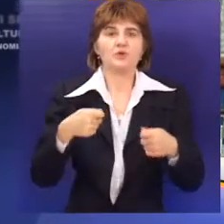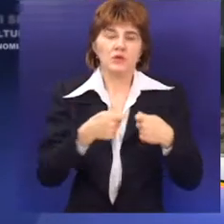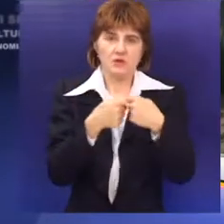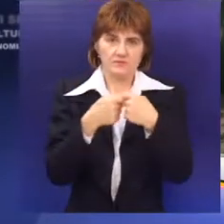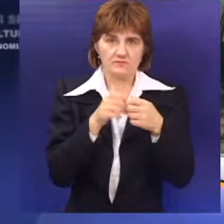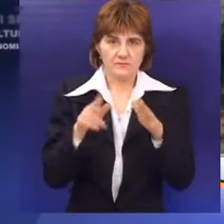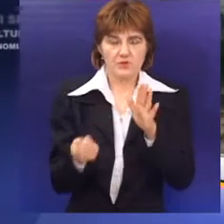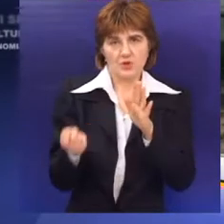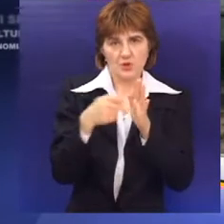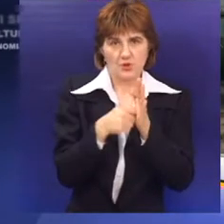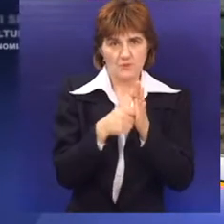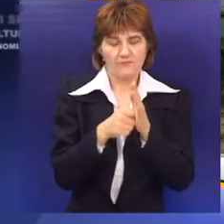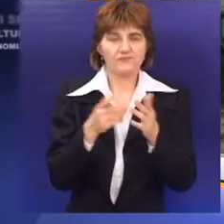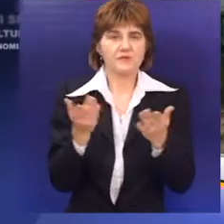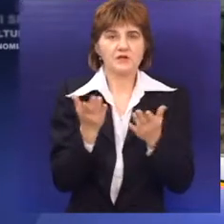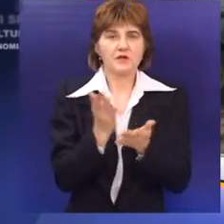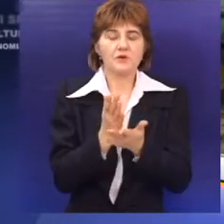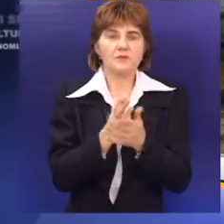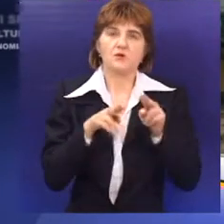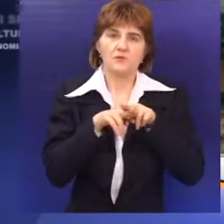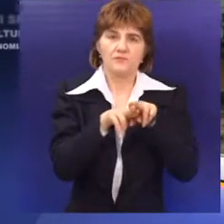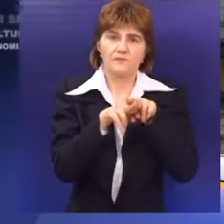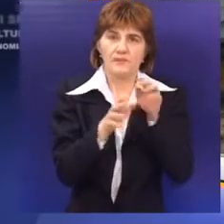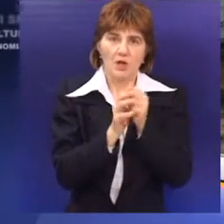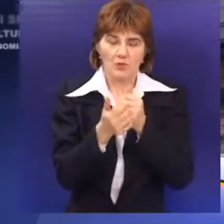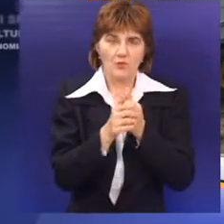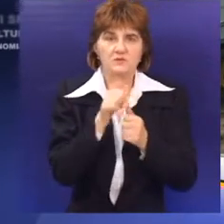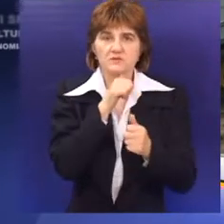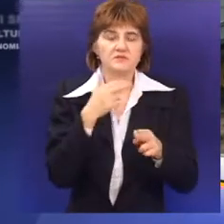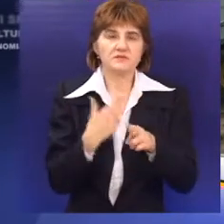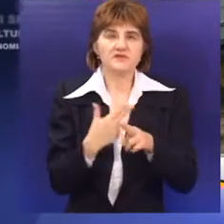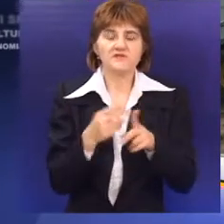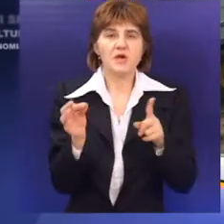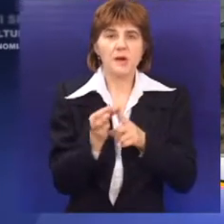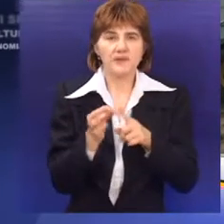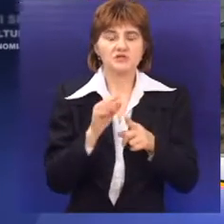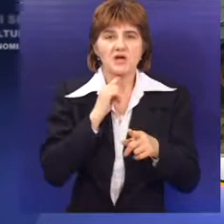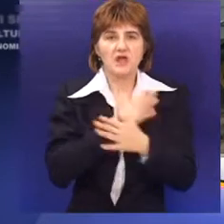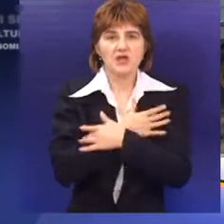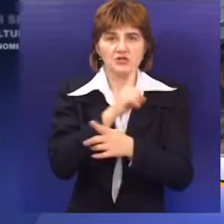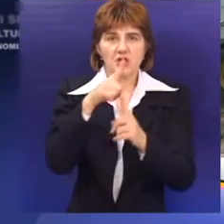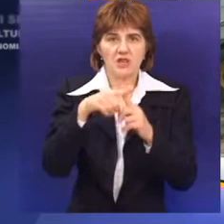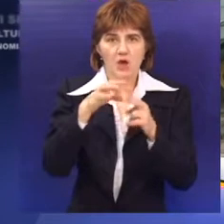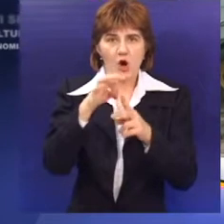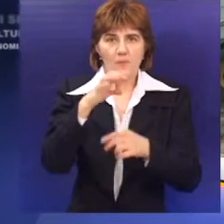Ovlašćeni skladištari kod kojih se kukuruz lageruje jesu peščara iz Subotice i žitko iz Bačke Topole.